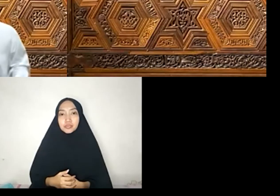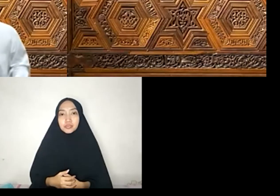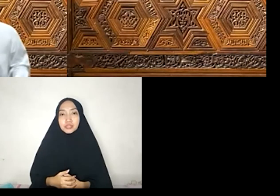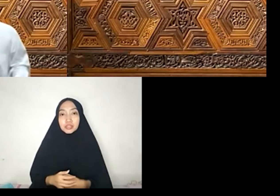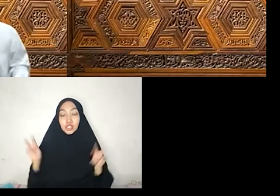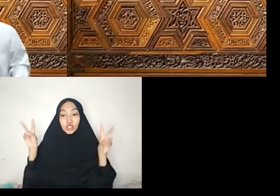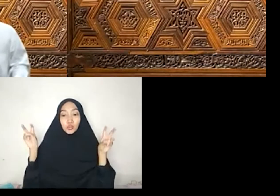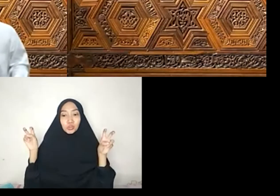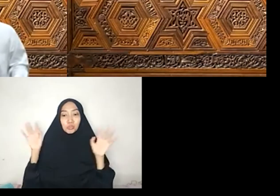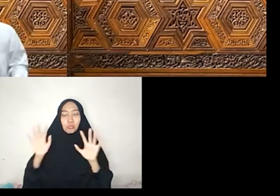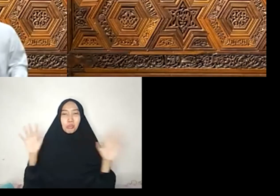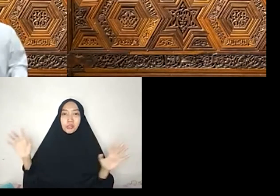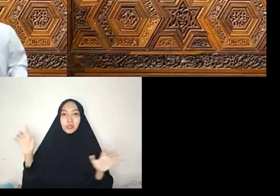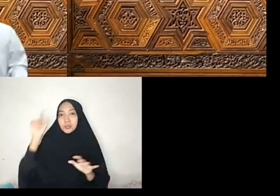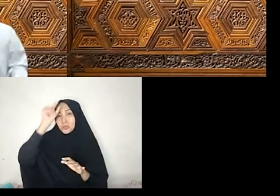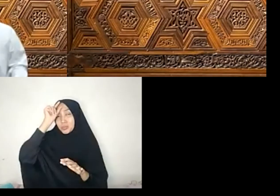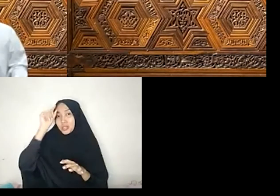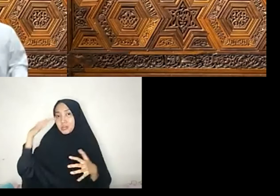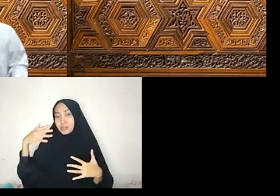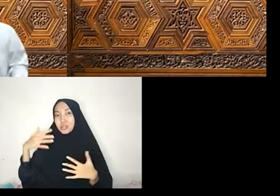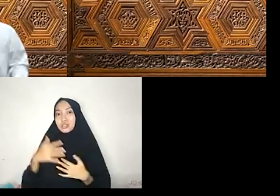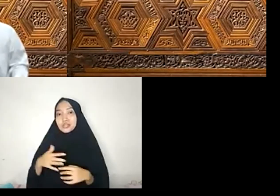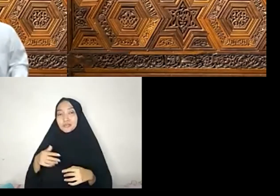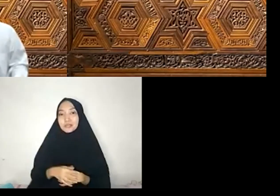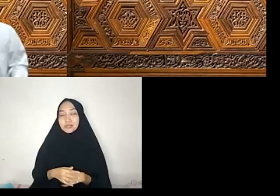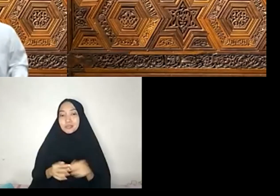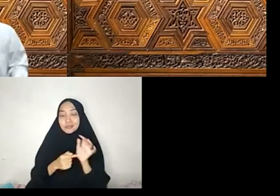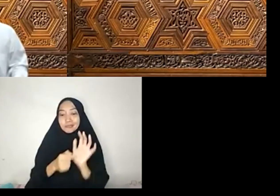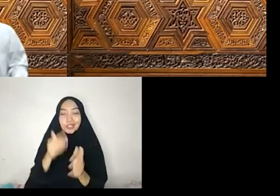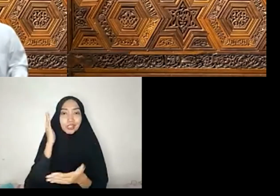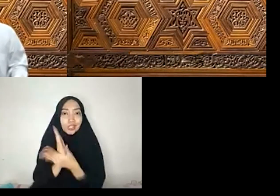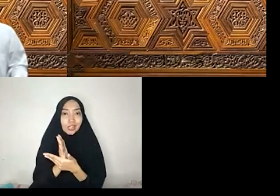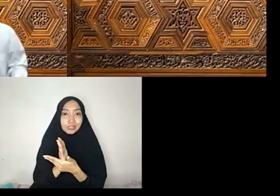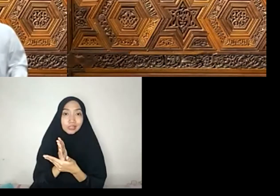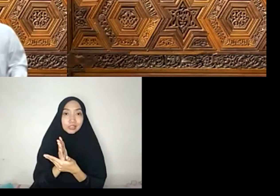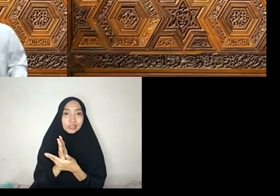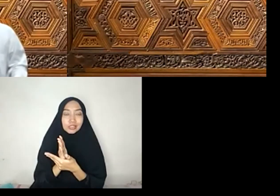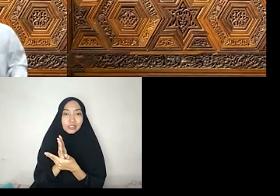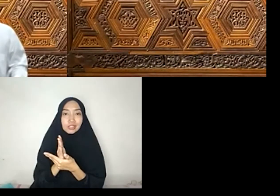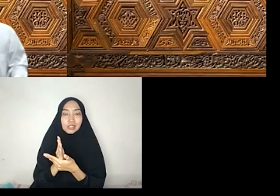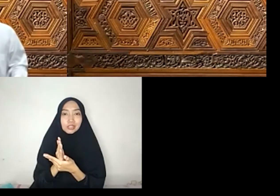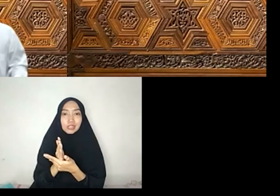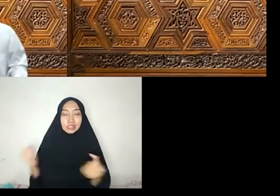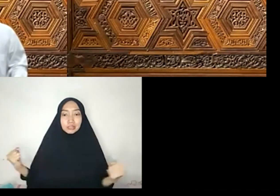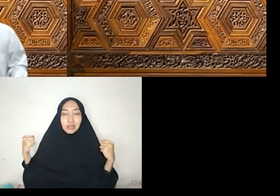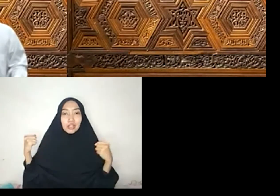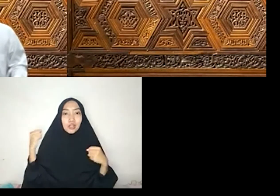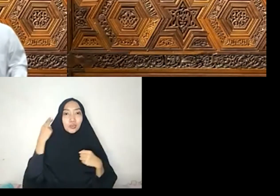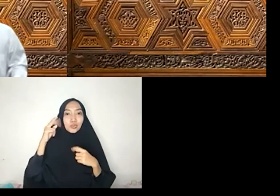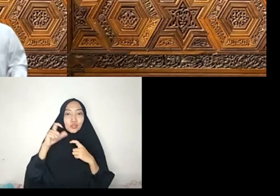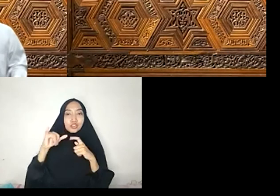banyak ulama ini Menunjukkan dengan tegas Bahwa sepirit dan roh syari'ah adalah